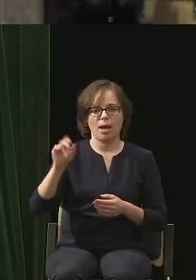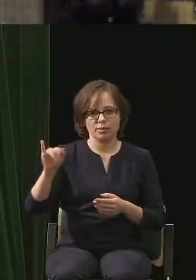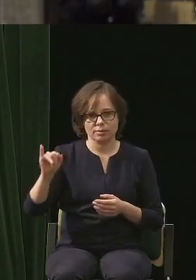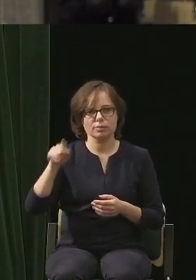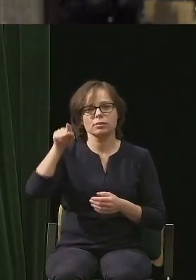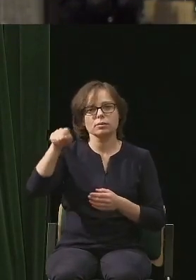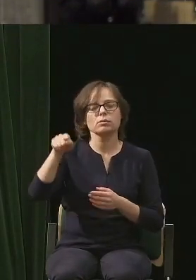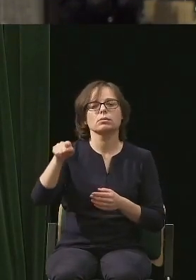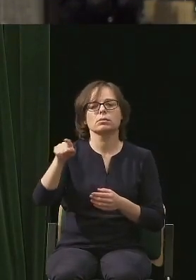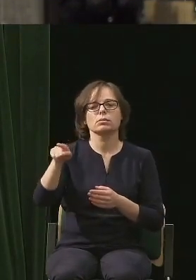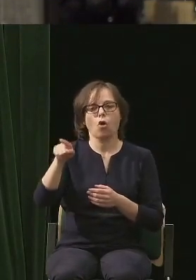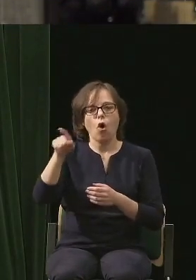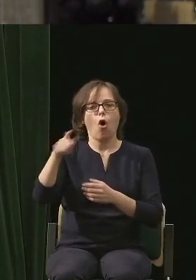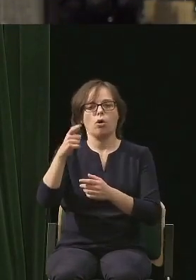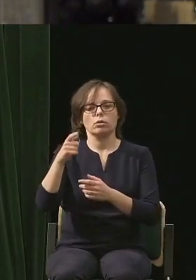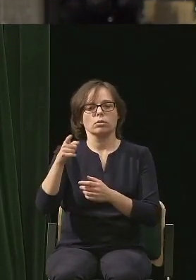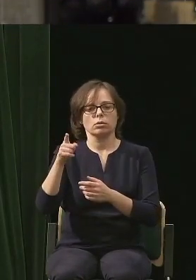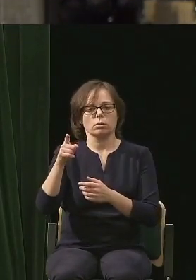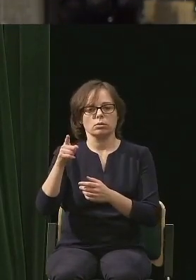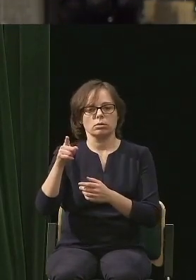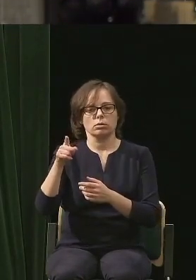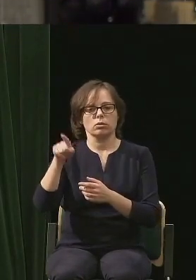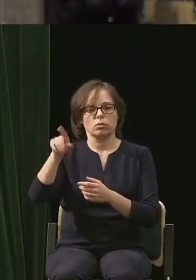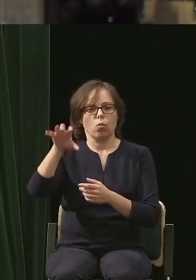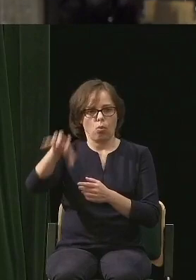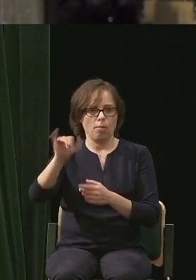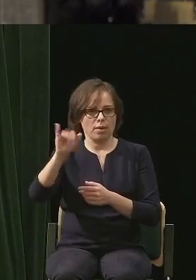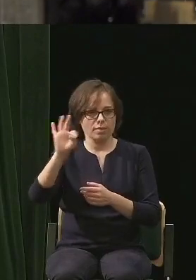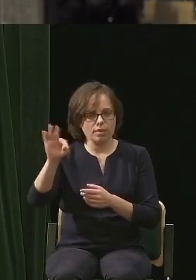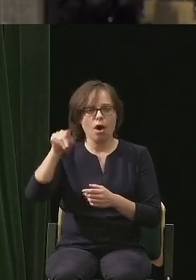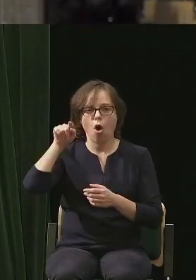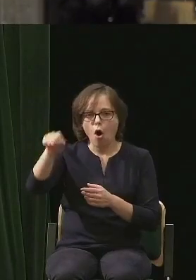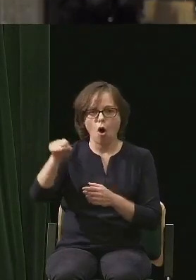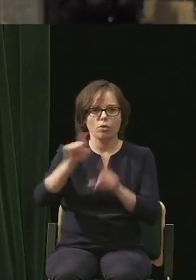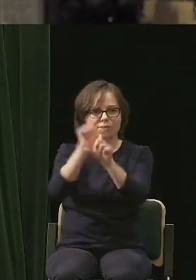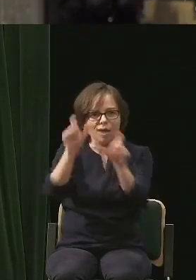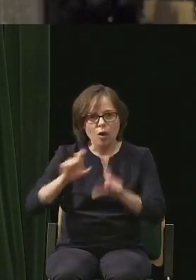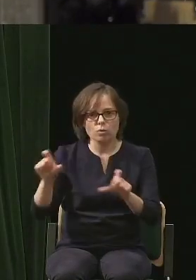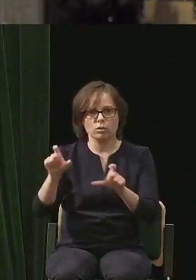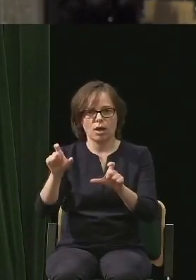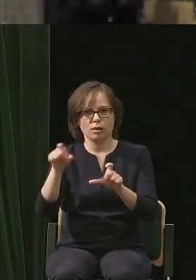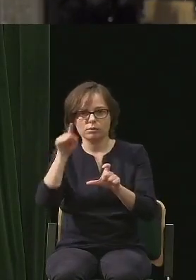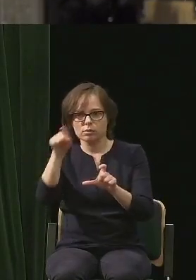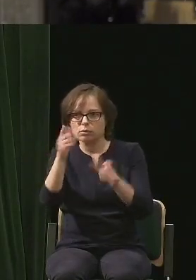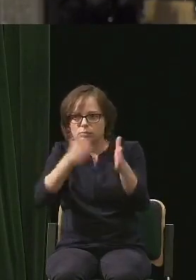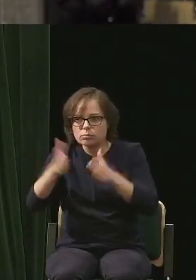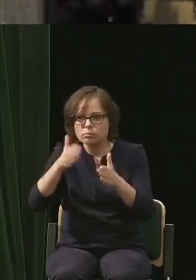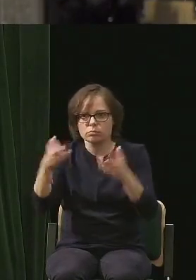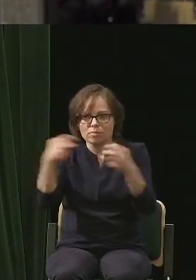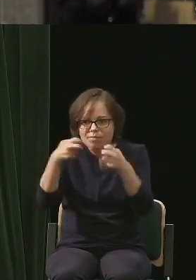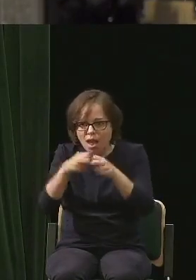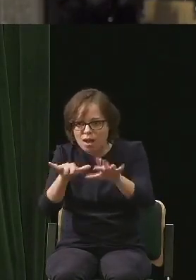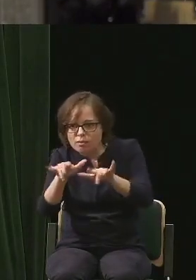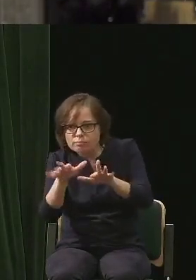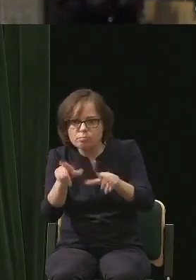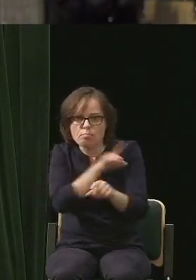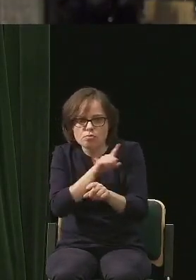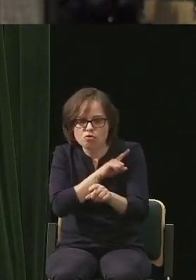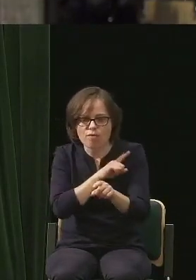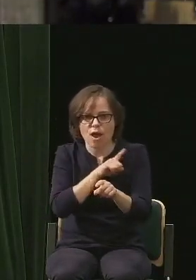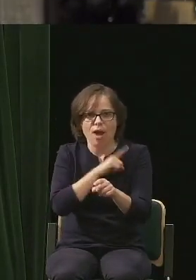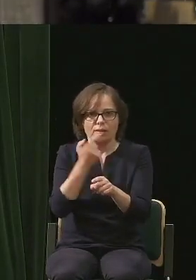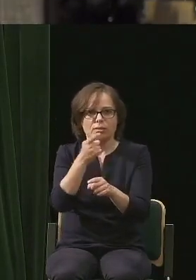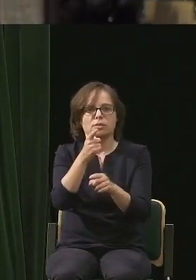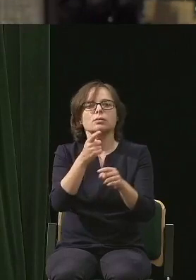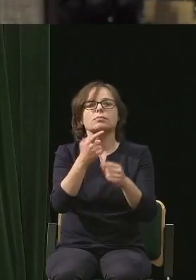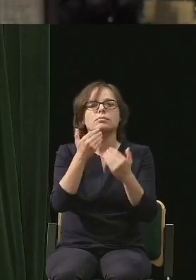To są ci ludzie, którzy zrobili nam stronę, którzy cały czas teraz siedzieli na drutach, żeby ci Państwo, którzy oglądają nas za